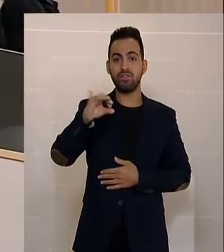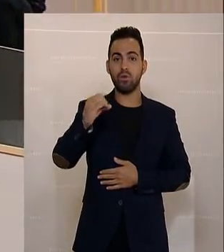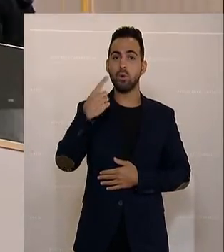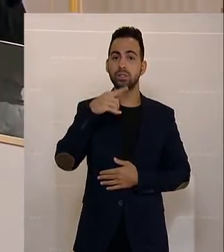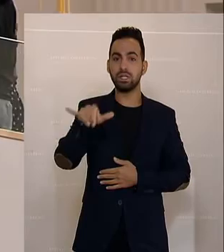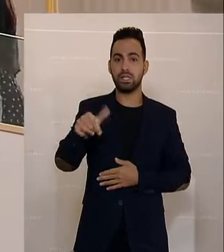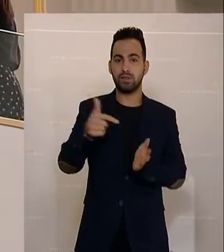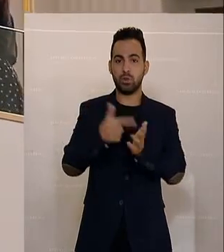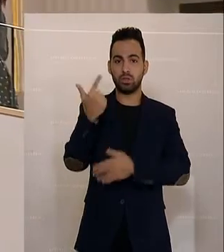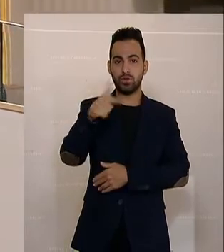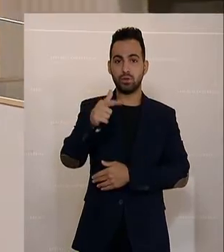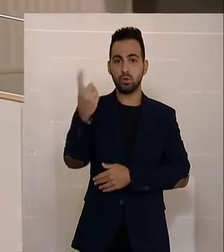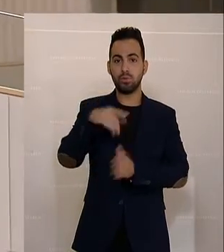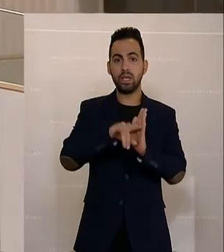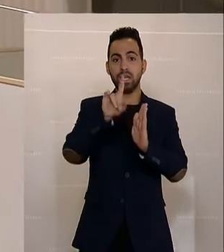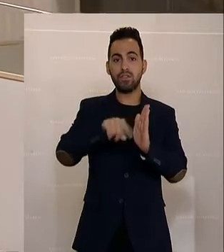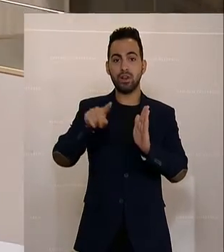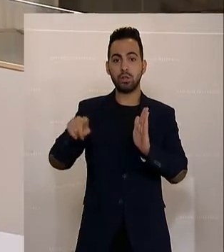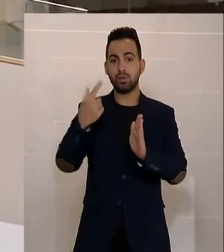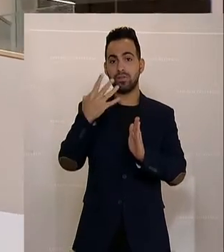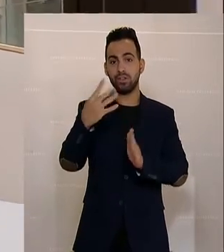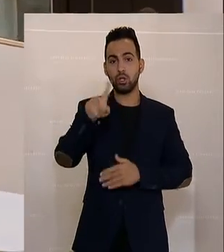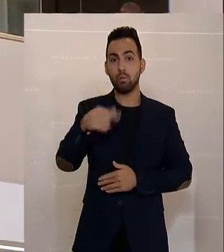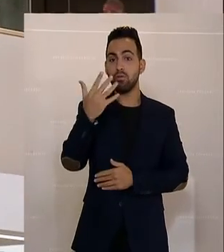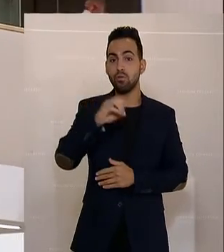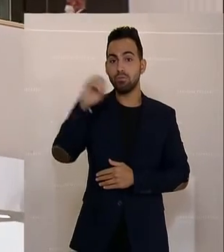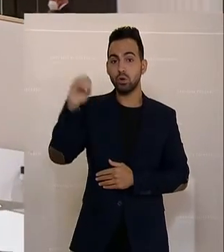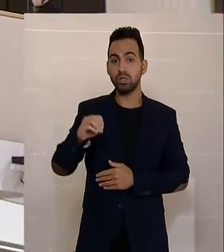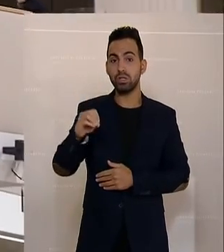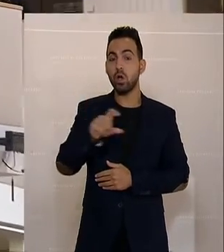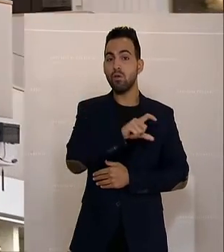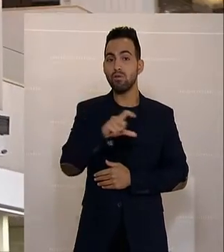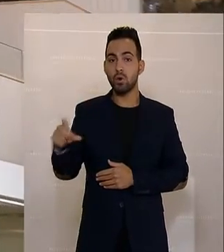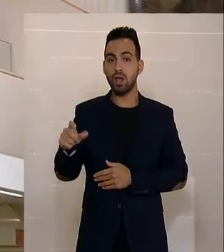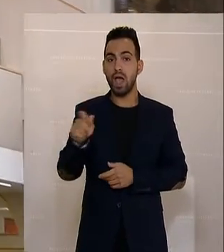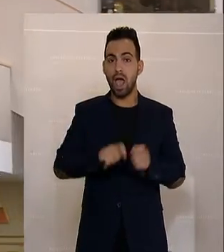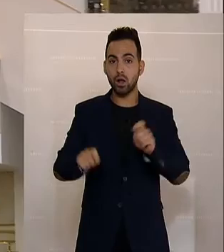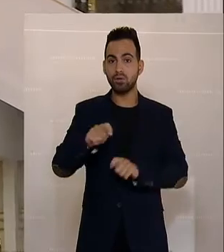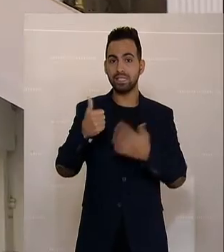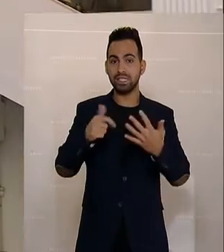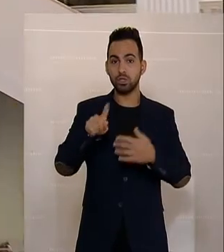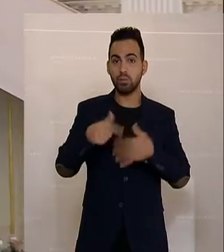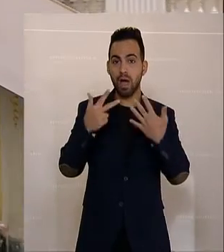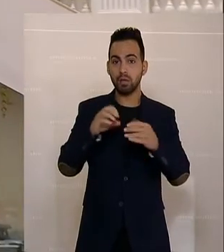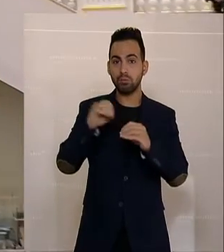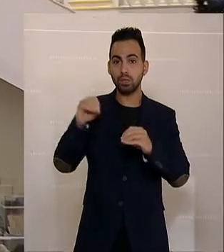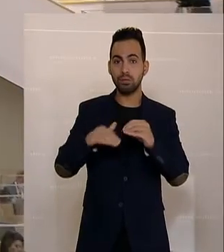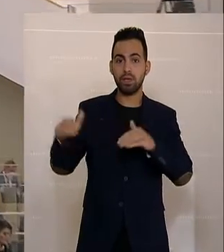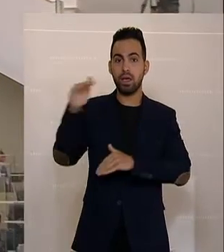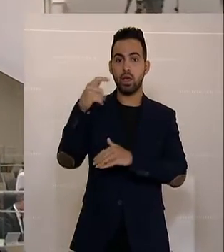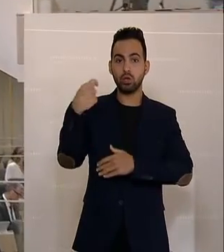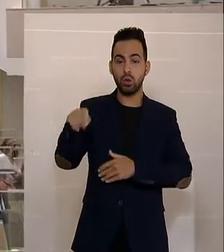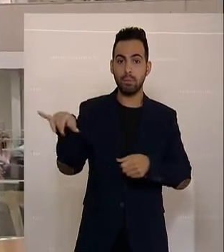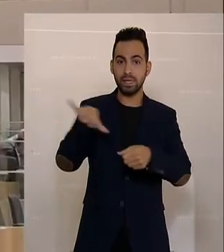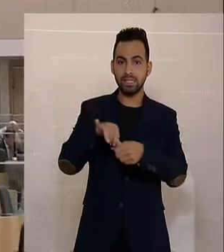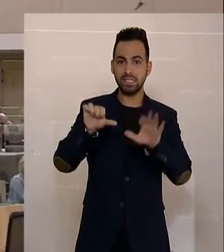2022er Inflation von 4,5 Prozent. Der wöchentliche Einkauf wird um 6,8 Prozent teurer als im Vorjahr. Das Benzin